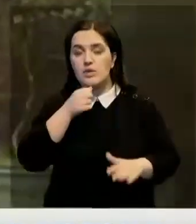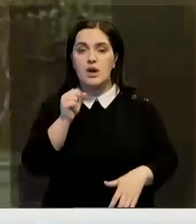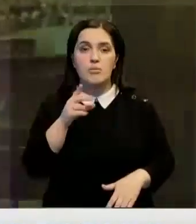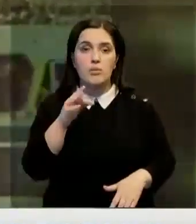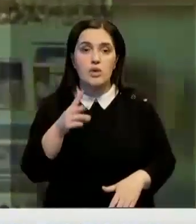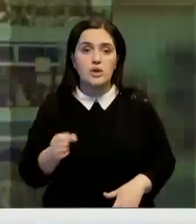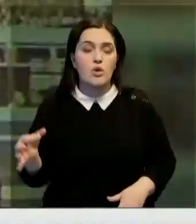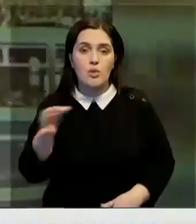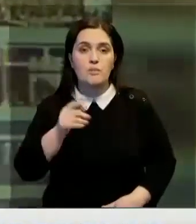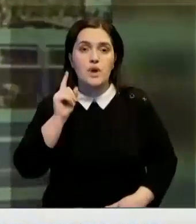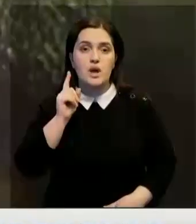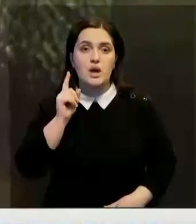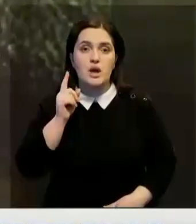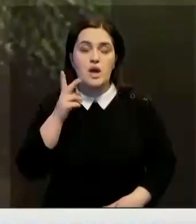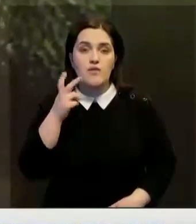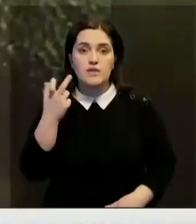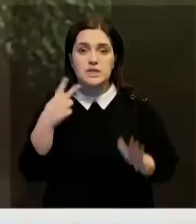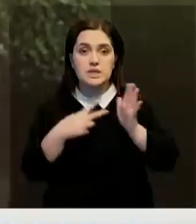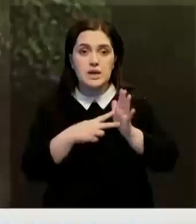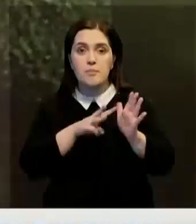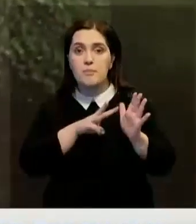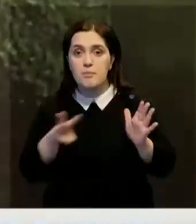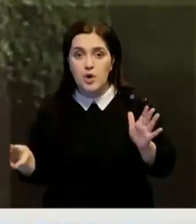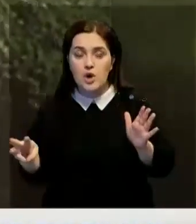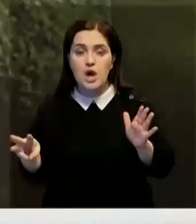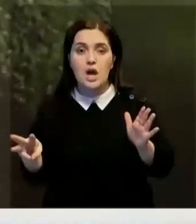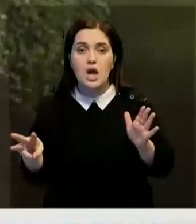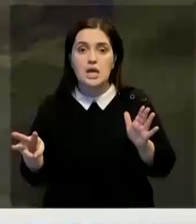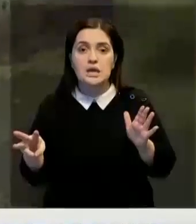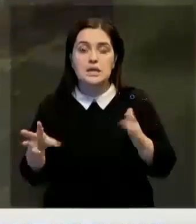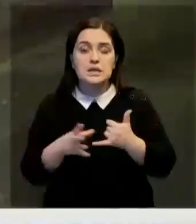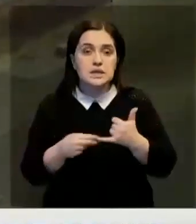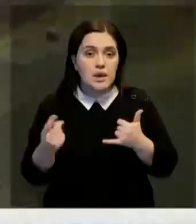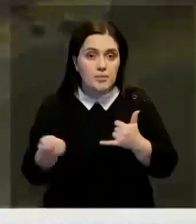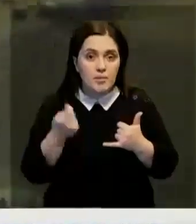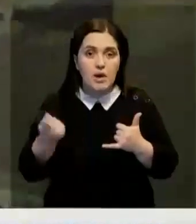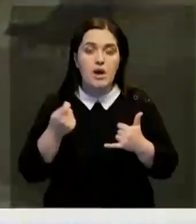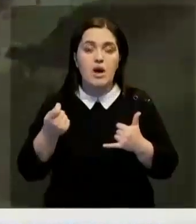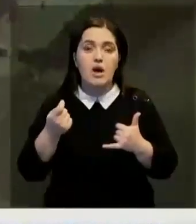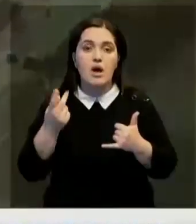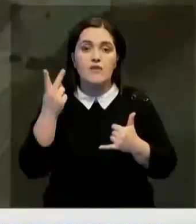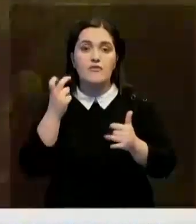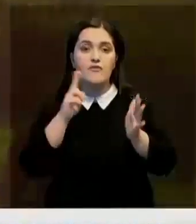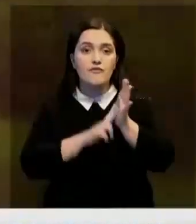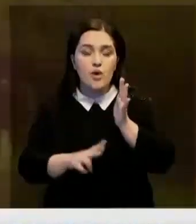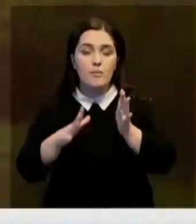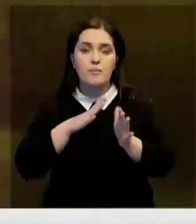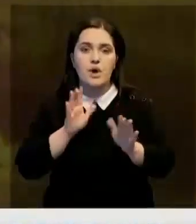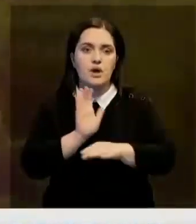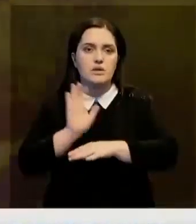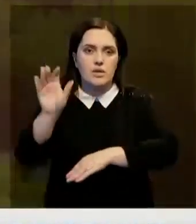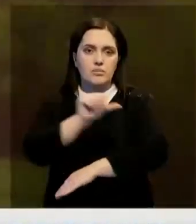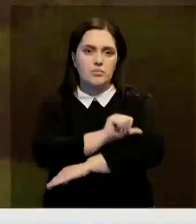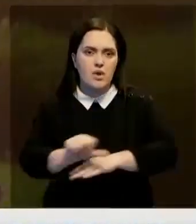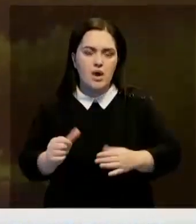собрала свыше 238 миллионов пудов зерна. Из них больше 180 вывезли на государственные приемные пункты. Еще